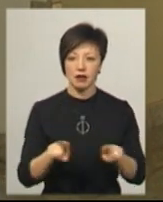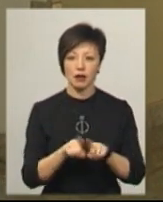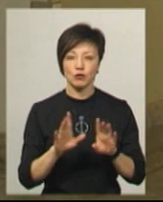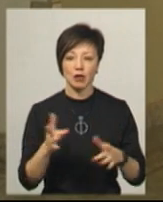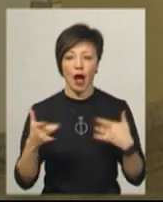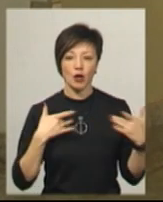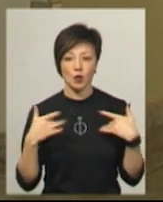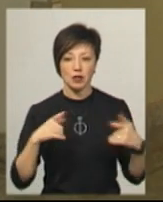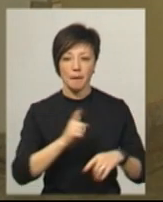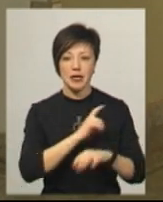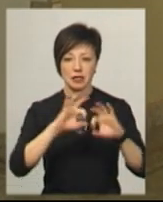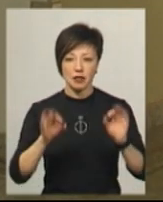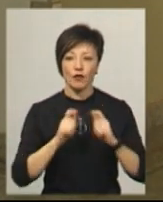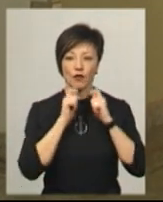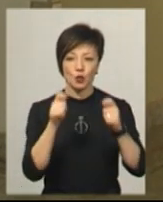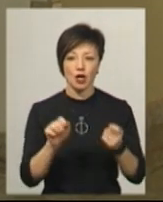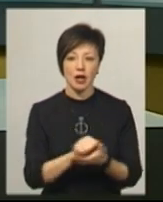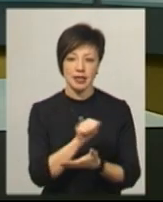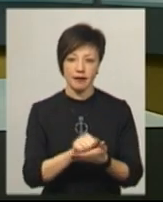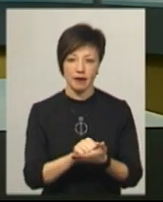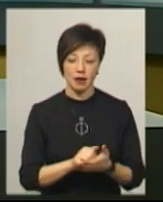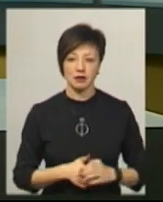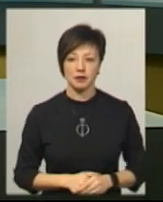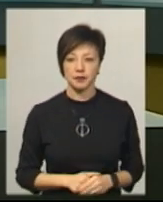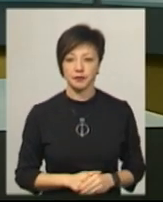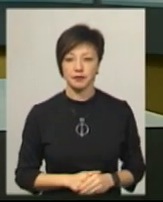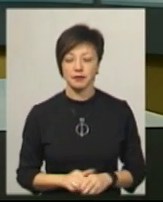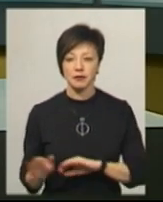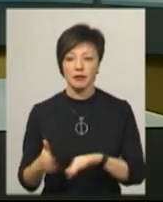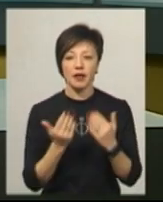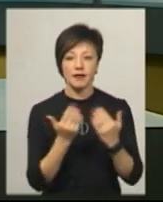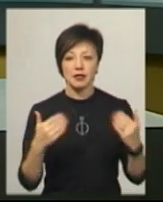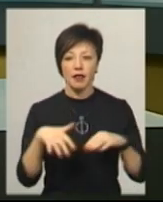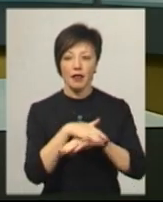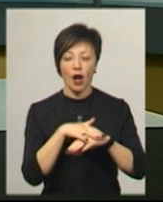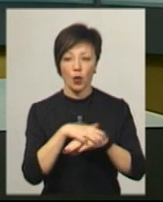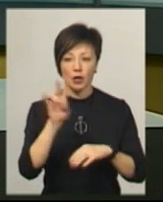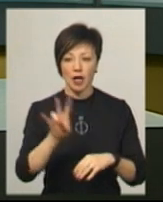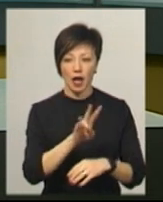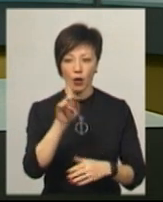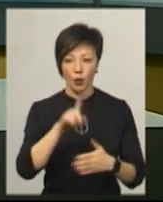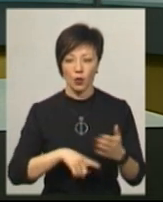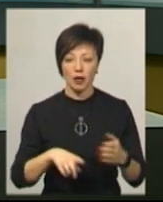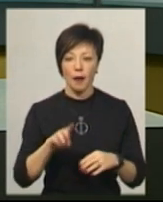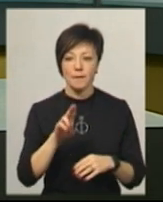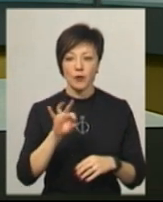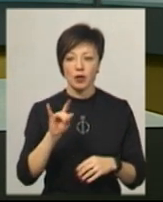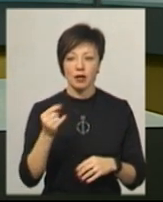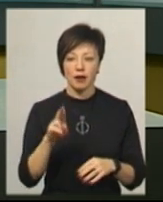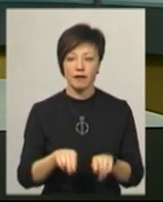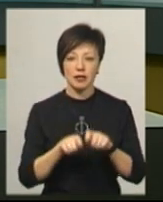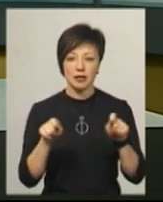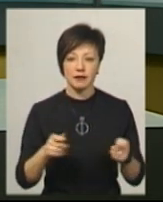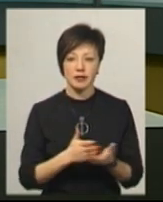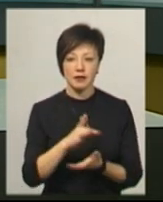акторська майстерність і вручення сертифікатів. Виставка «Народна ікона Поділля» відкрилася в сервісному центрі ПАД